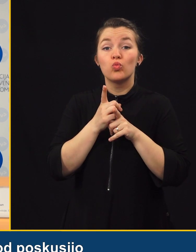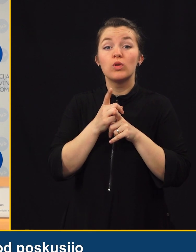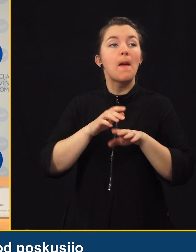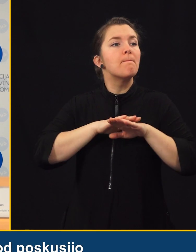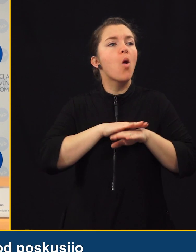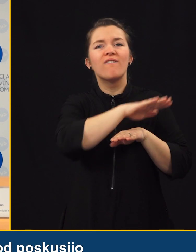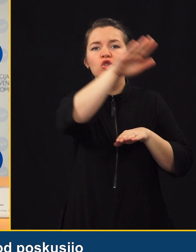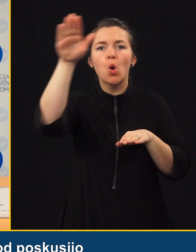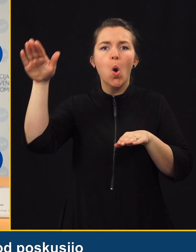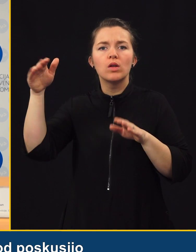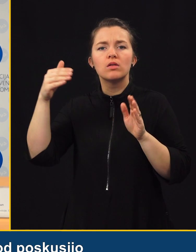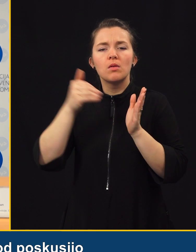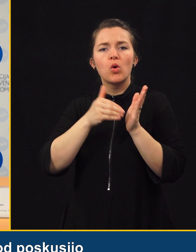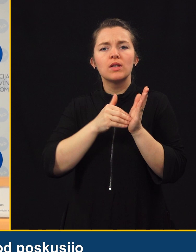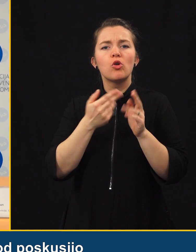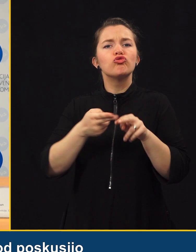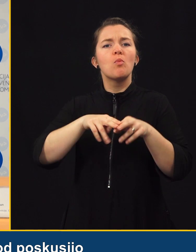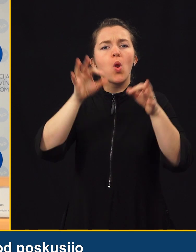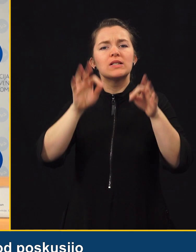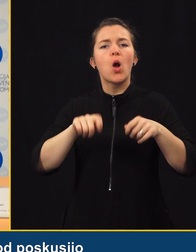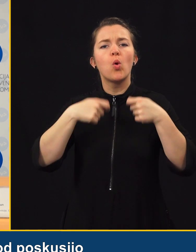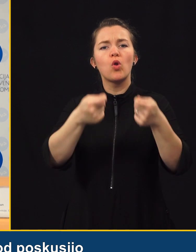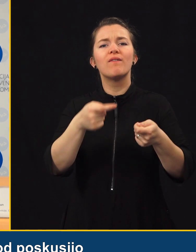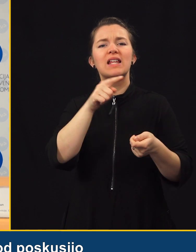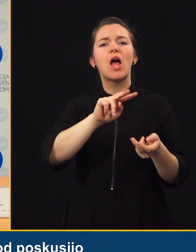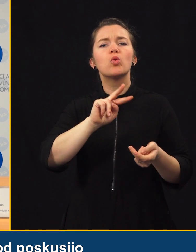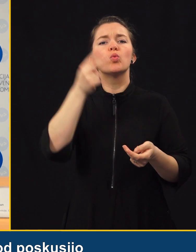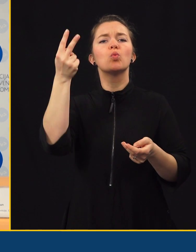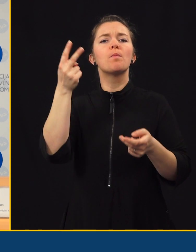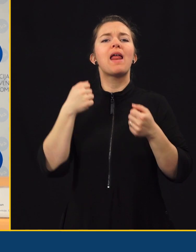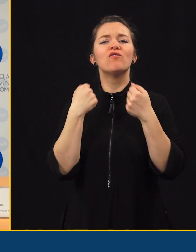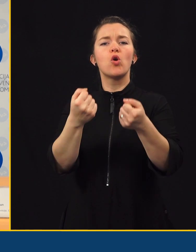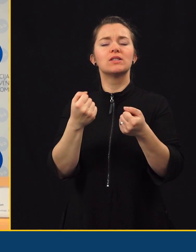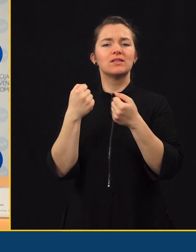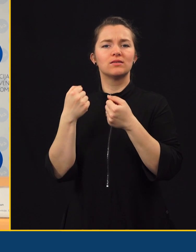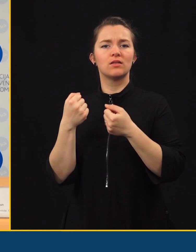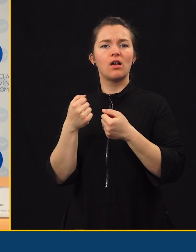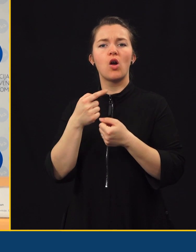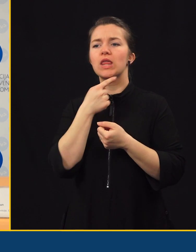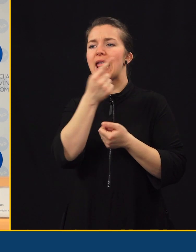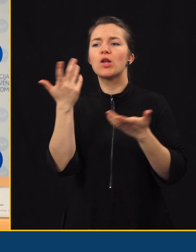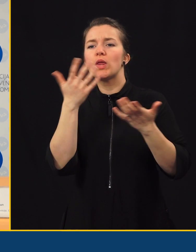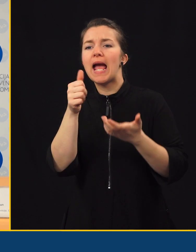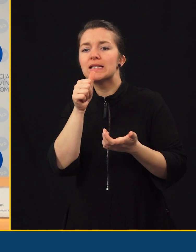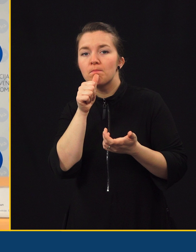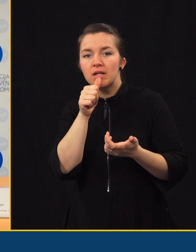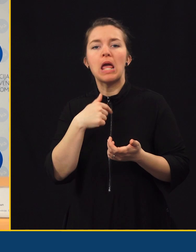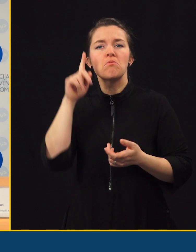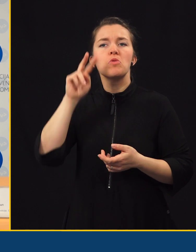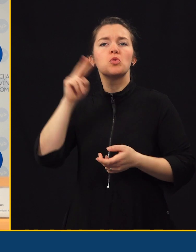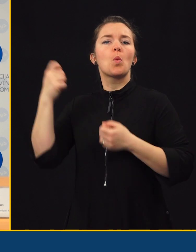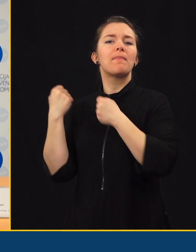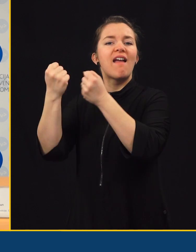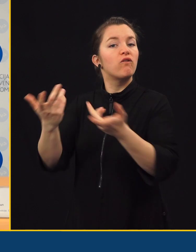da se vse posod nekak proba ali pa čim bolj zagotoviti ta alternativna prevozna sredstva v takrat, nekdo nekaj spije.